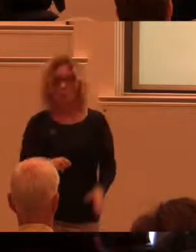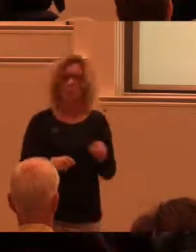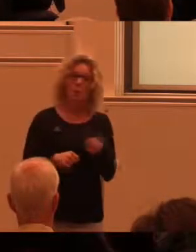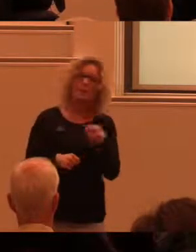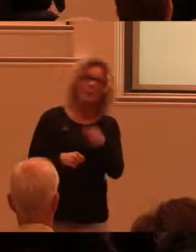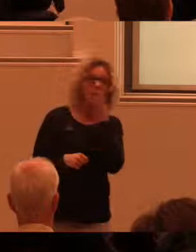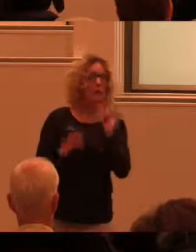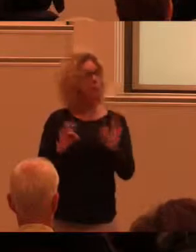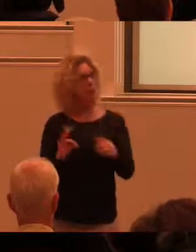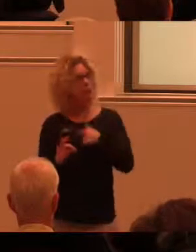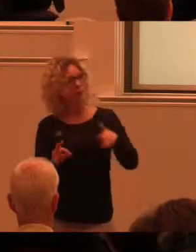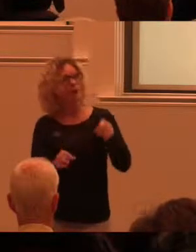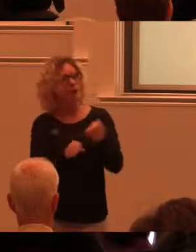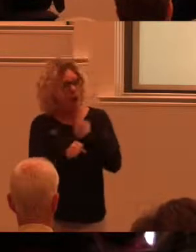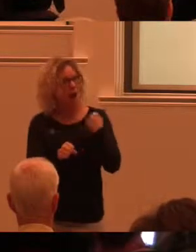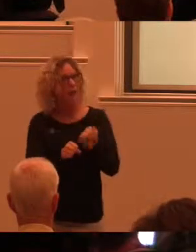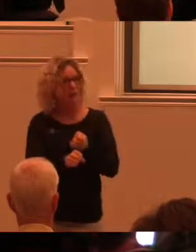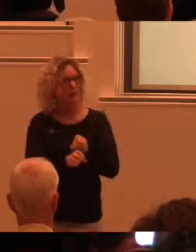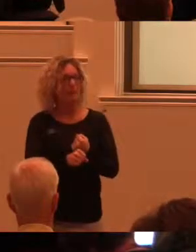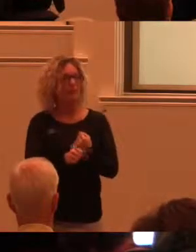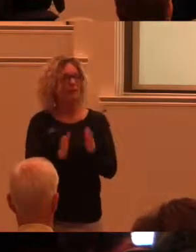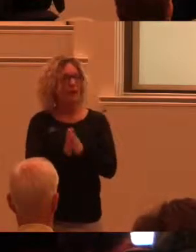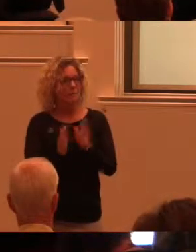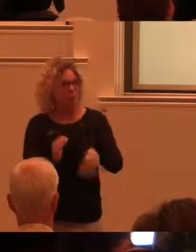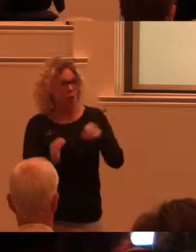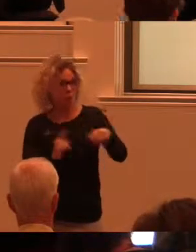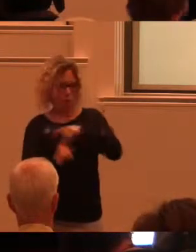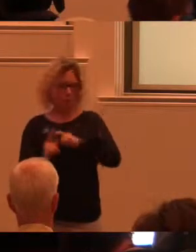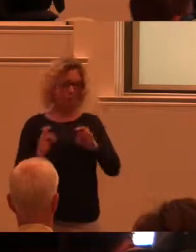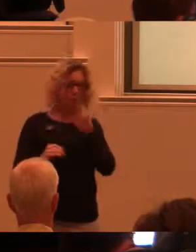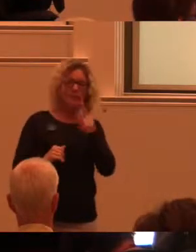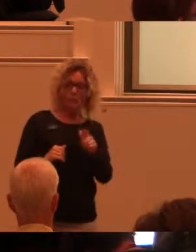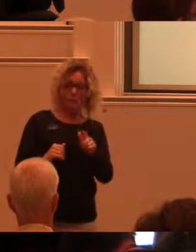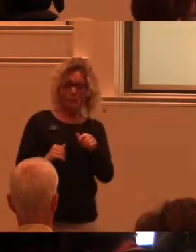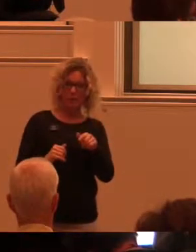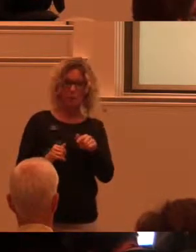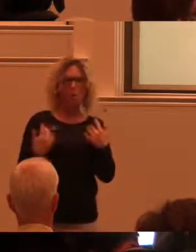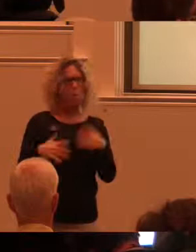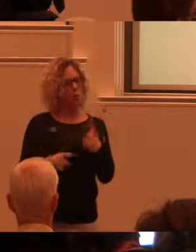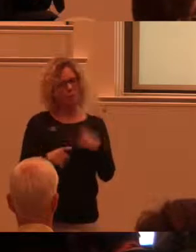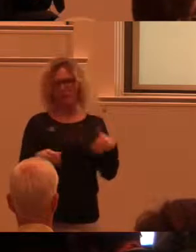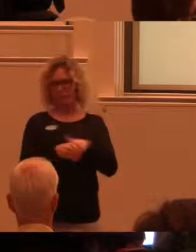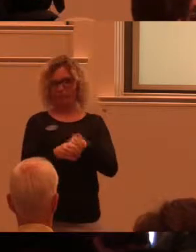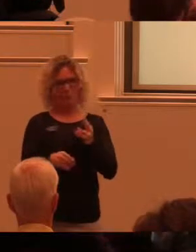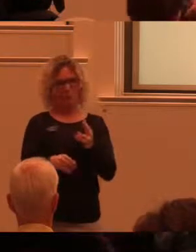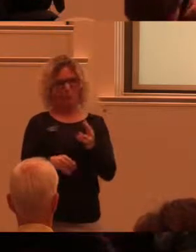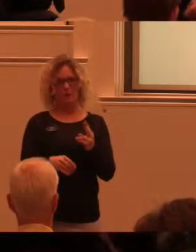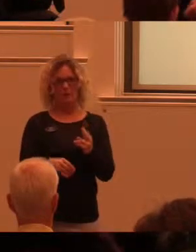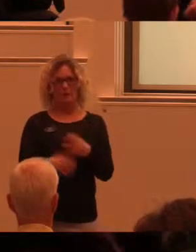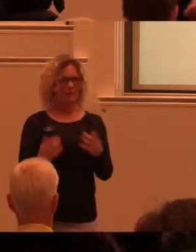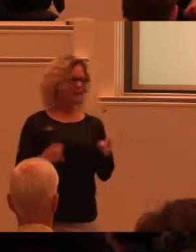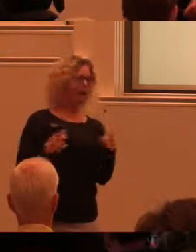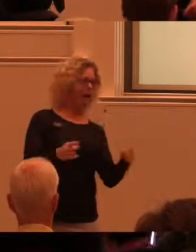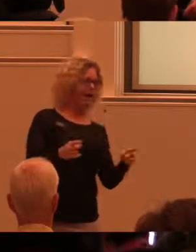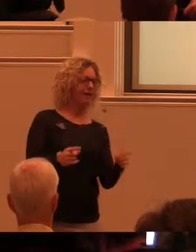hur vi jobbar med hur vår miljö runt omkring oss ser ut en tydlig del av det. Det handlar inte bara om